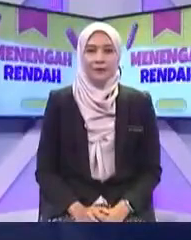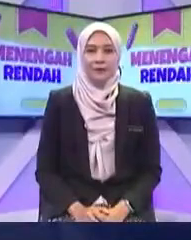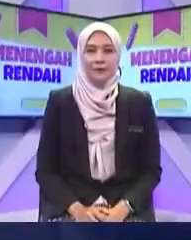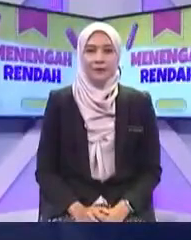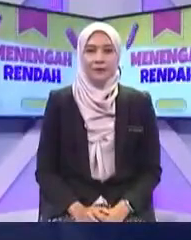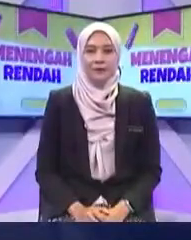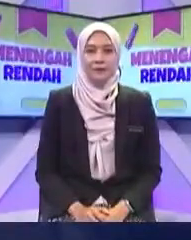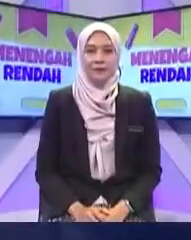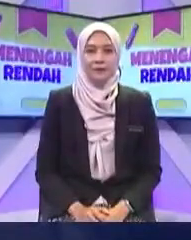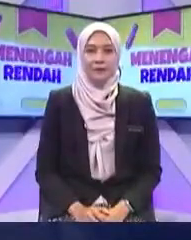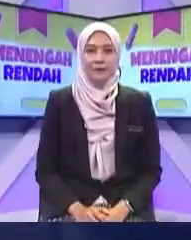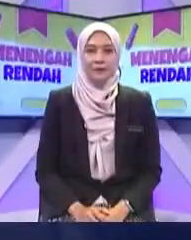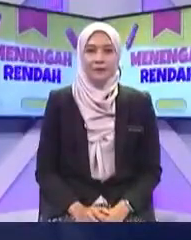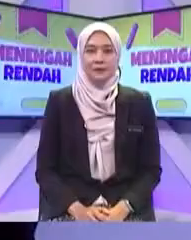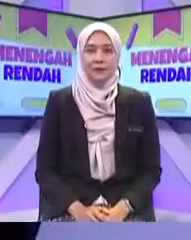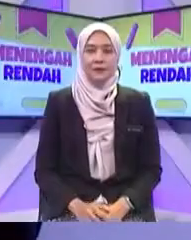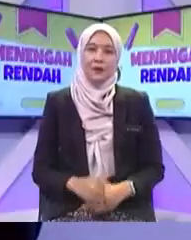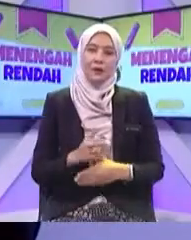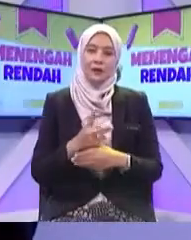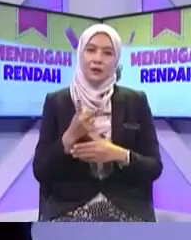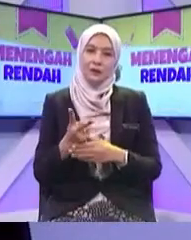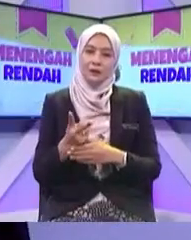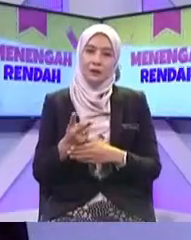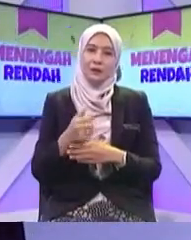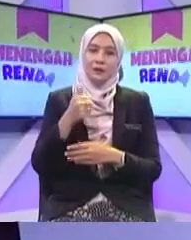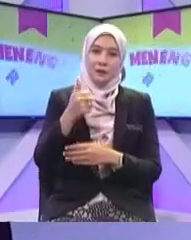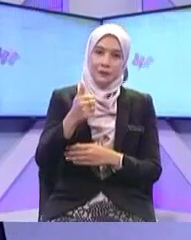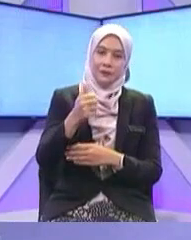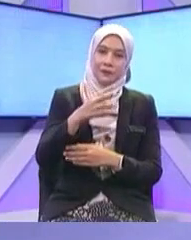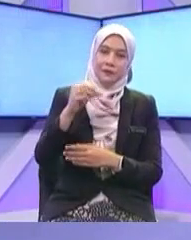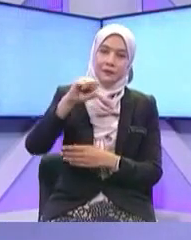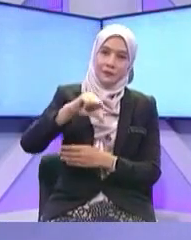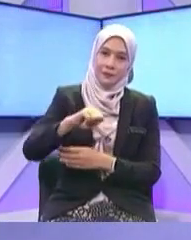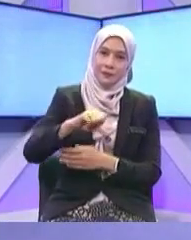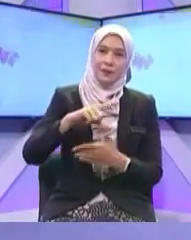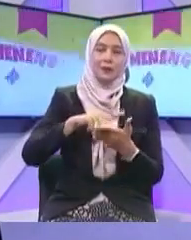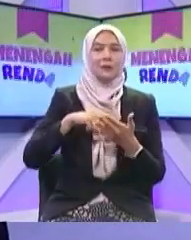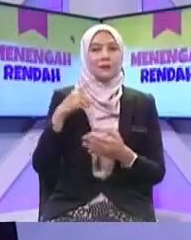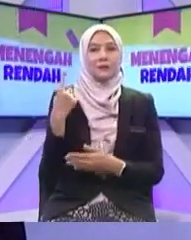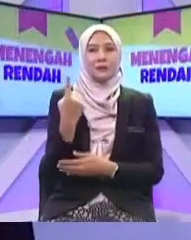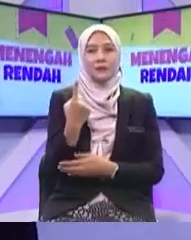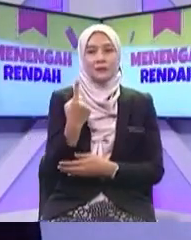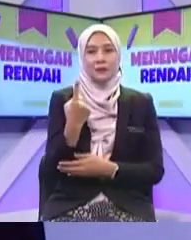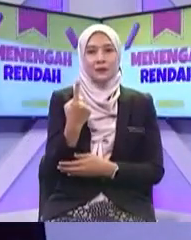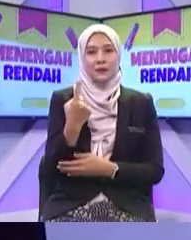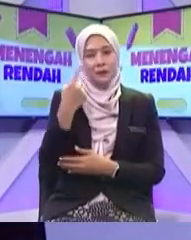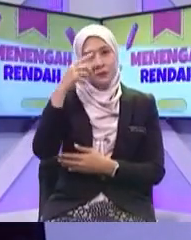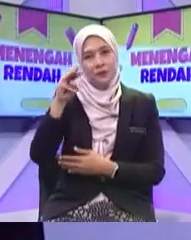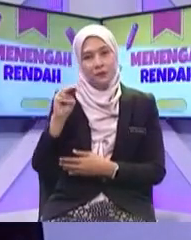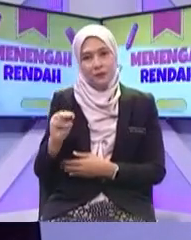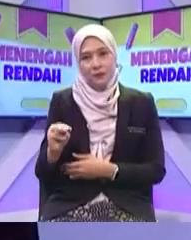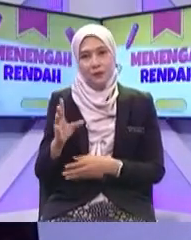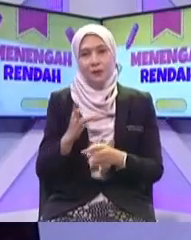negatif untuk alat telekomunikasi ok, kesan positif dan negatif ok, apa sahaja ok, yang sara dekat sebagai seorang murid ok,